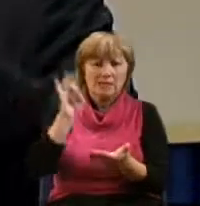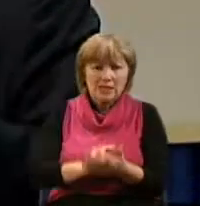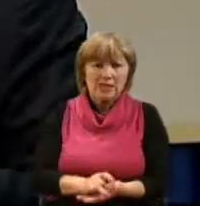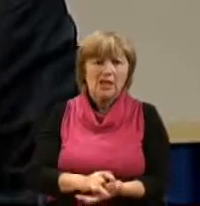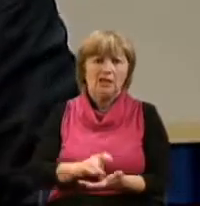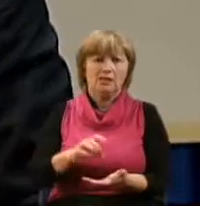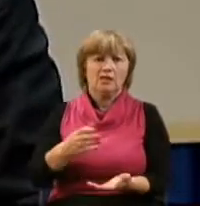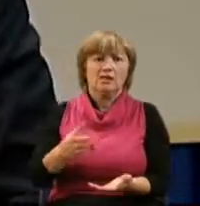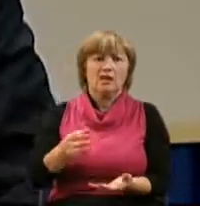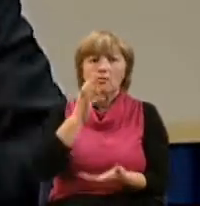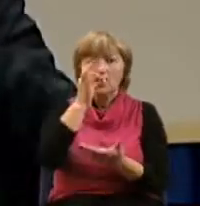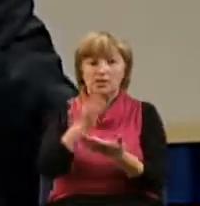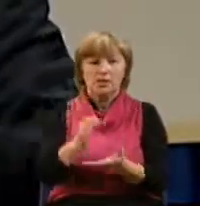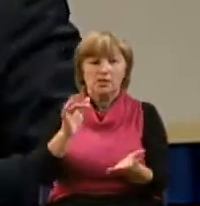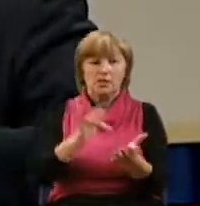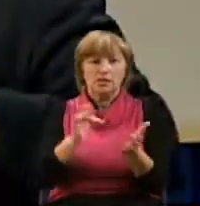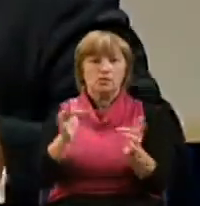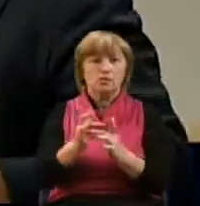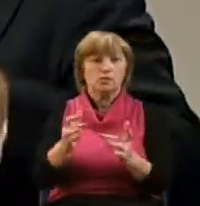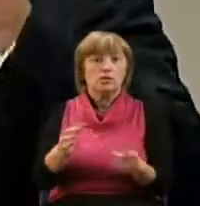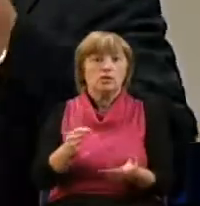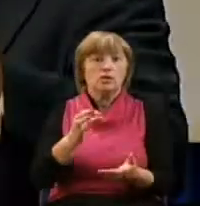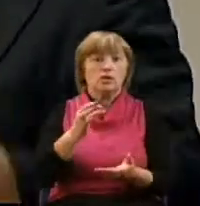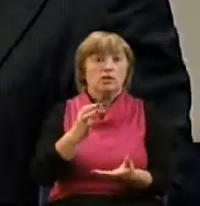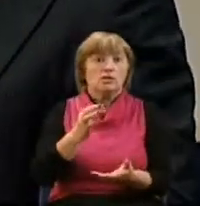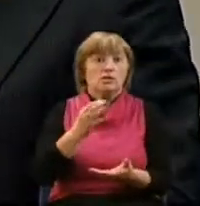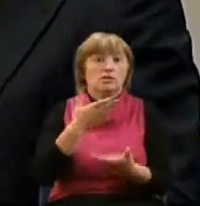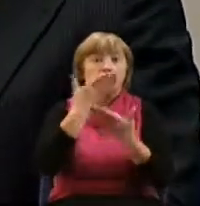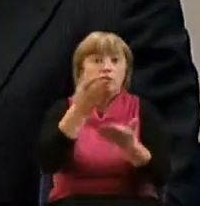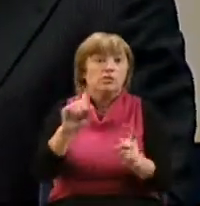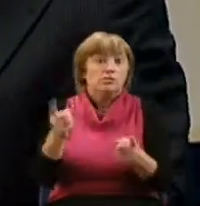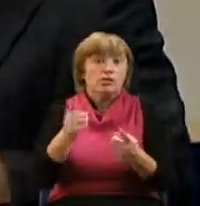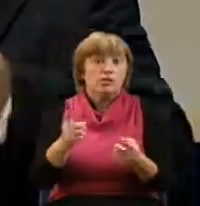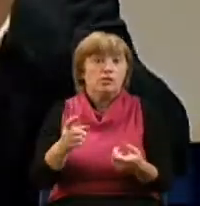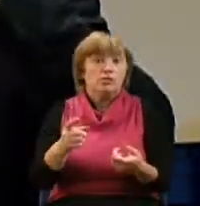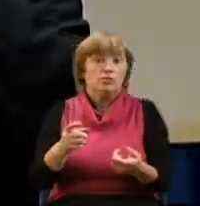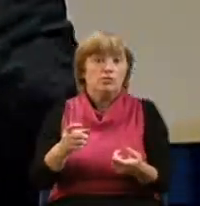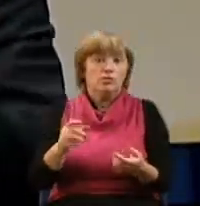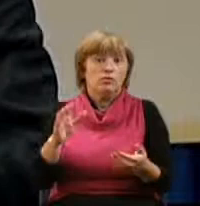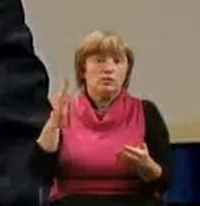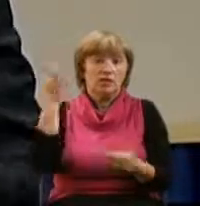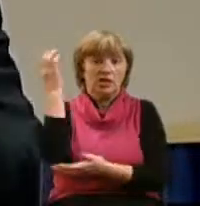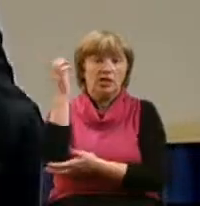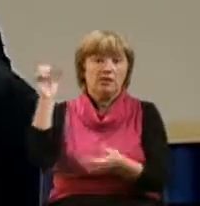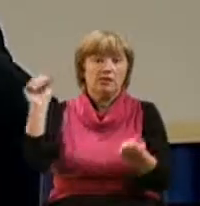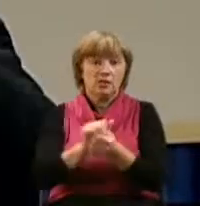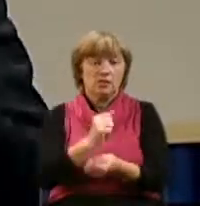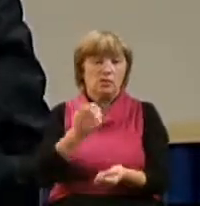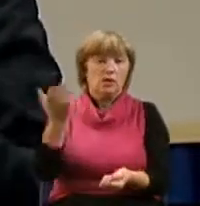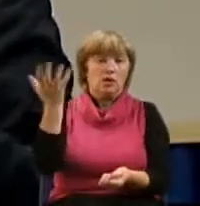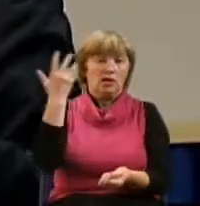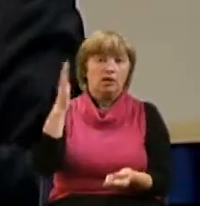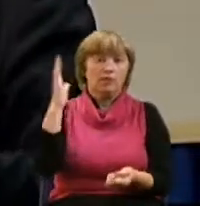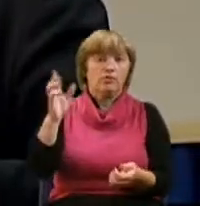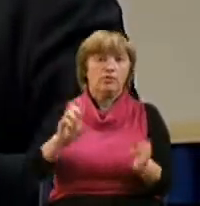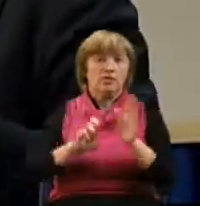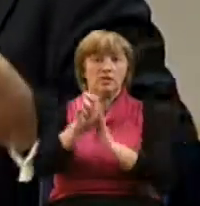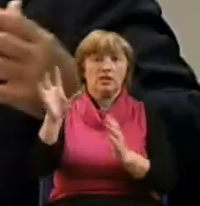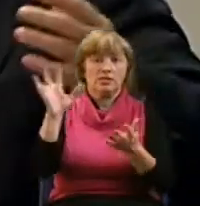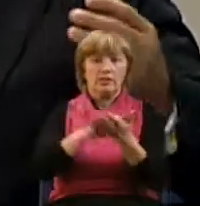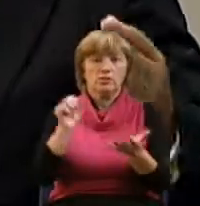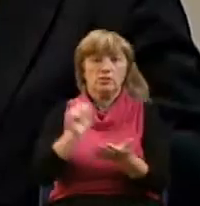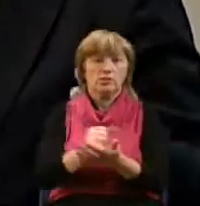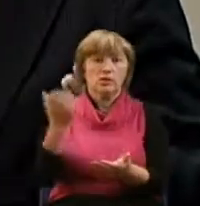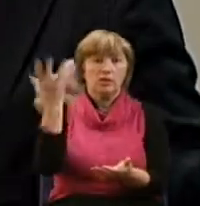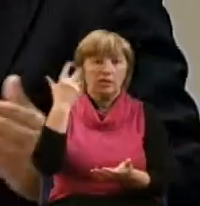обращался к Иисусу и спрашивал, почему Смокомница засохла, когда будет храм разрушен, когда наступит это время. То есть, он